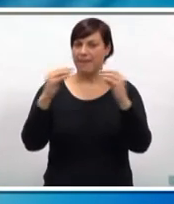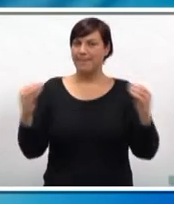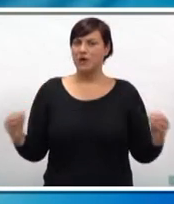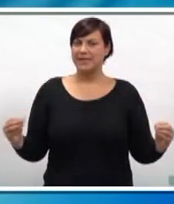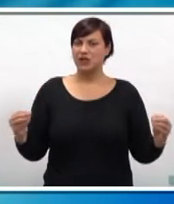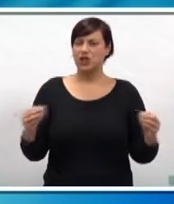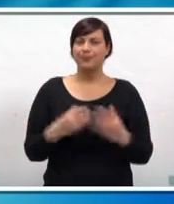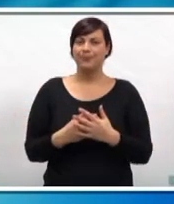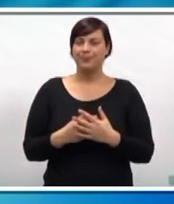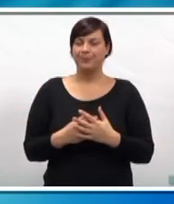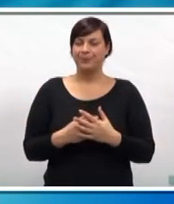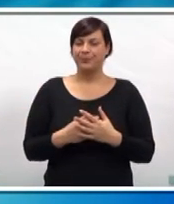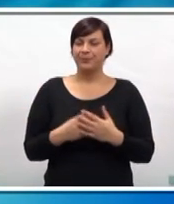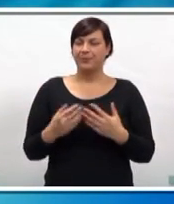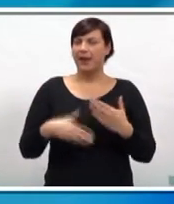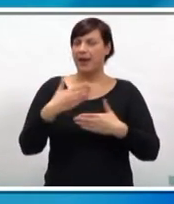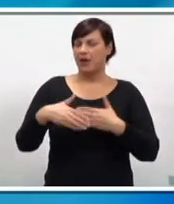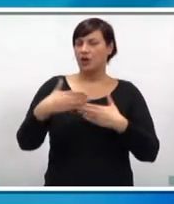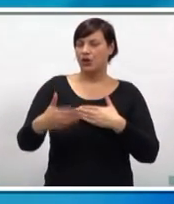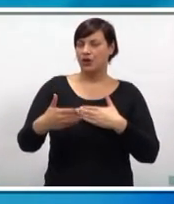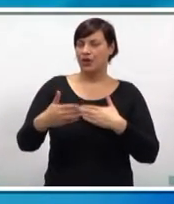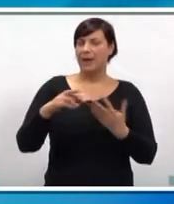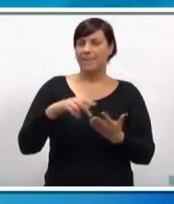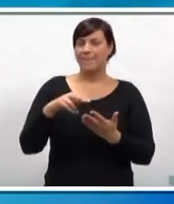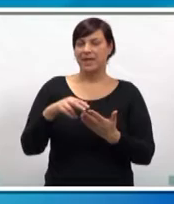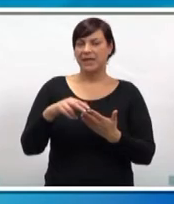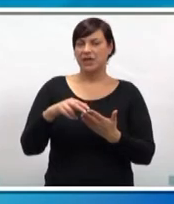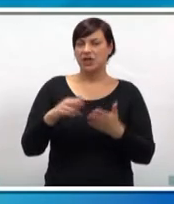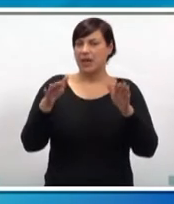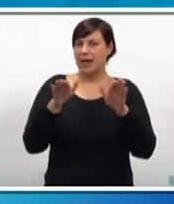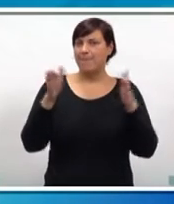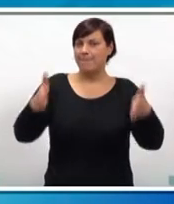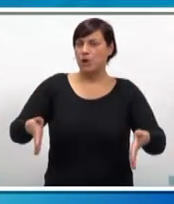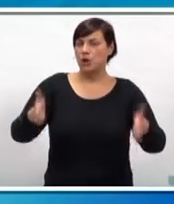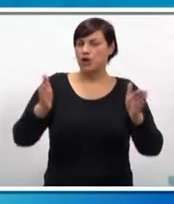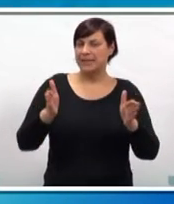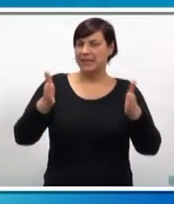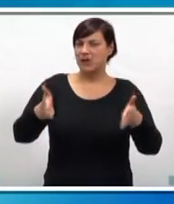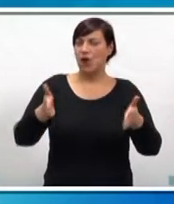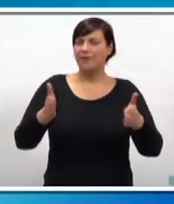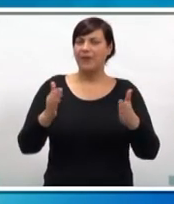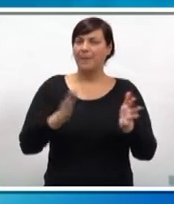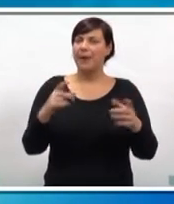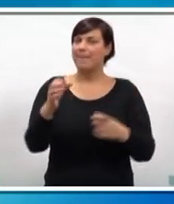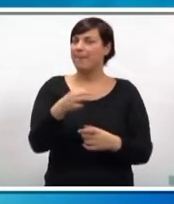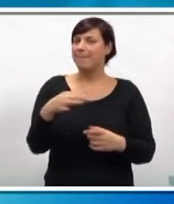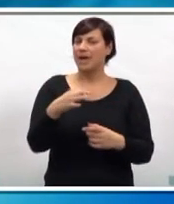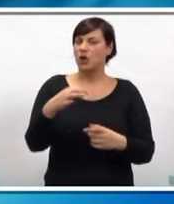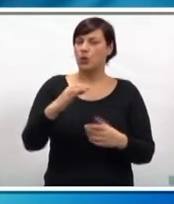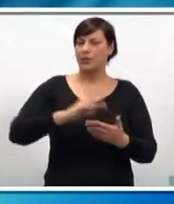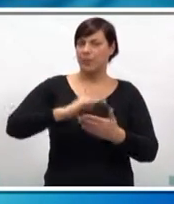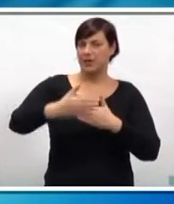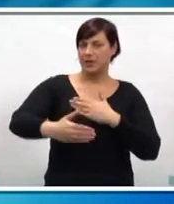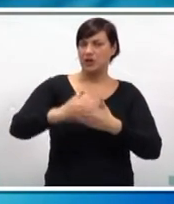i ponton tamo privremeni. Nakon toga bi išle i oni bočni zidovi prema parku i podnože